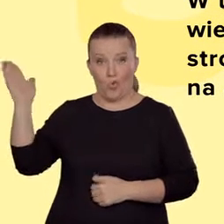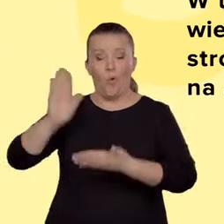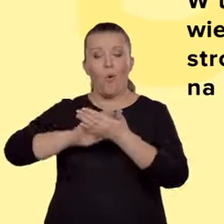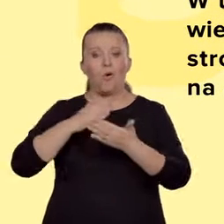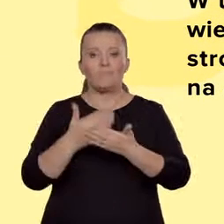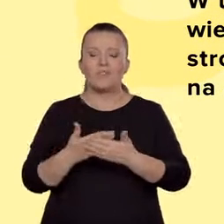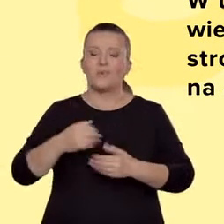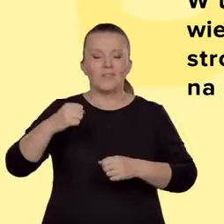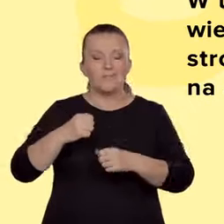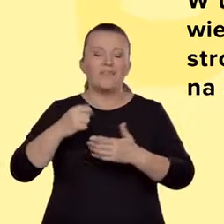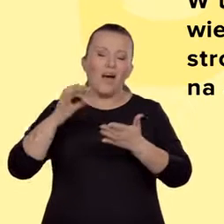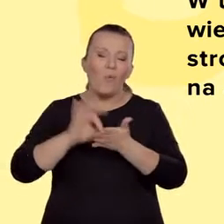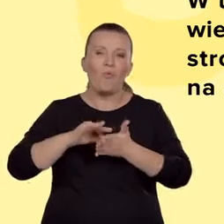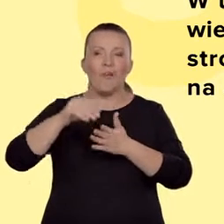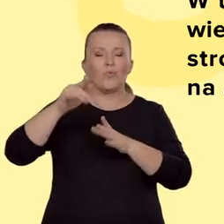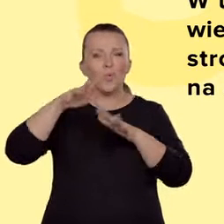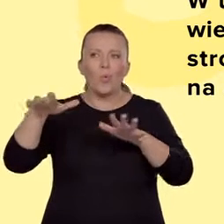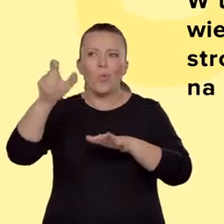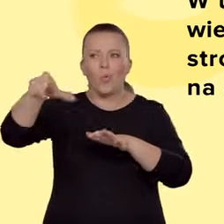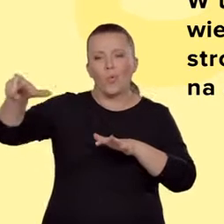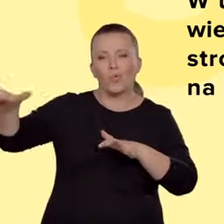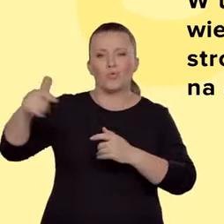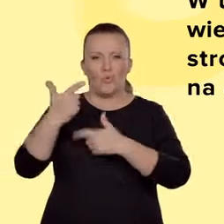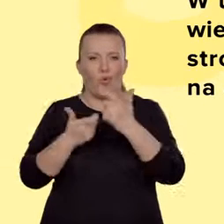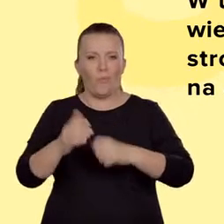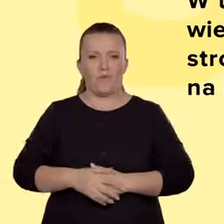błędu polegającego na mechanicznym wyliczaniu środków stylistycznych.